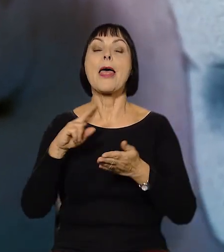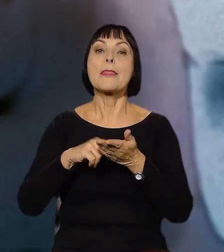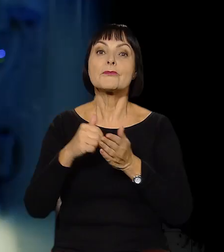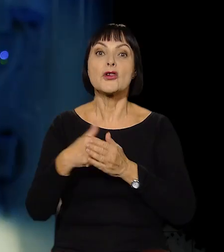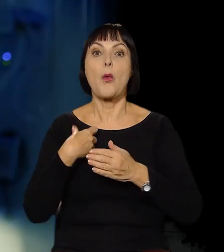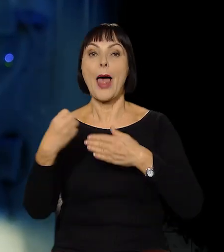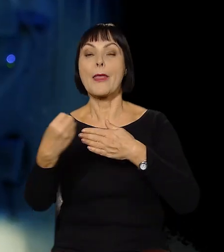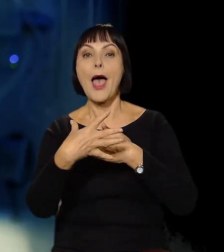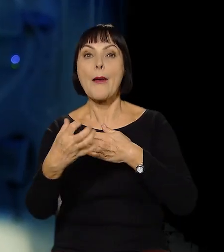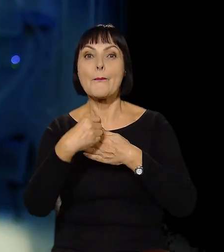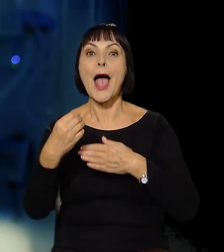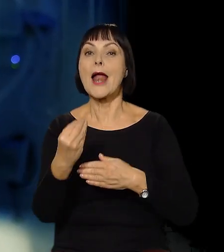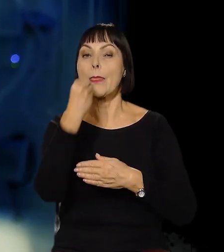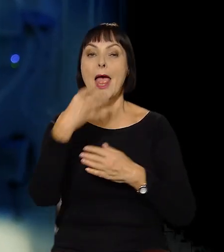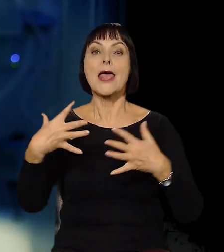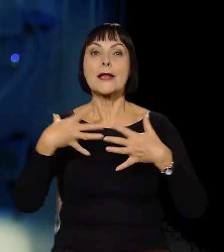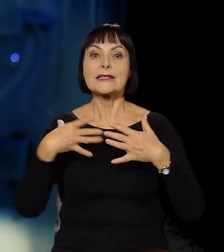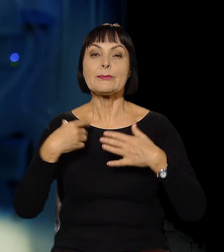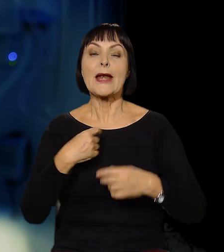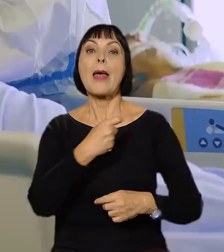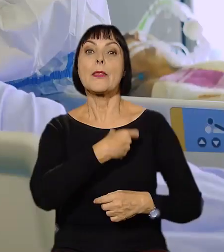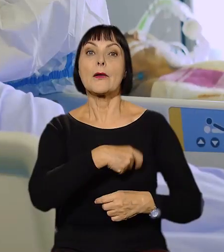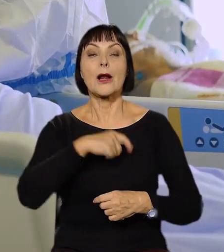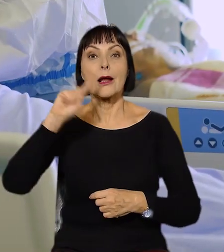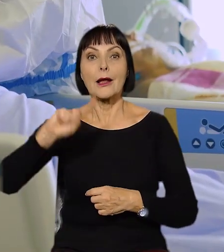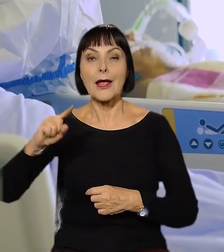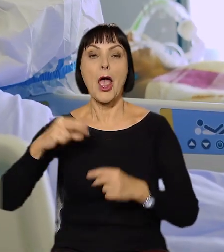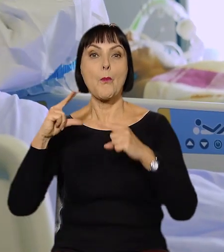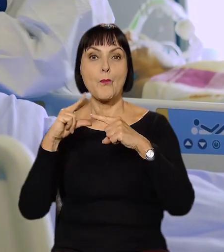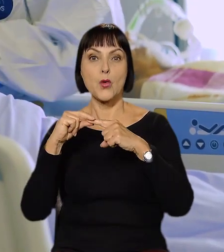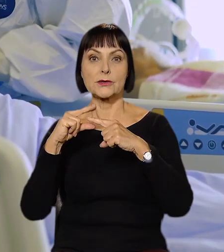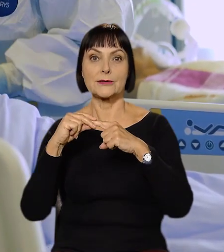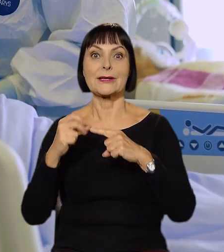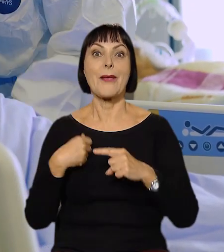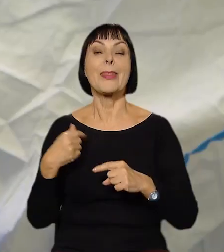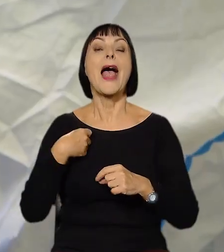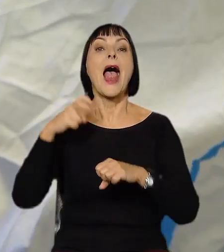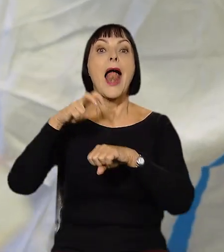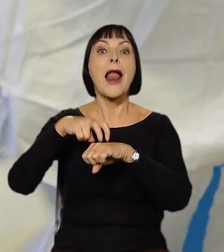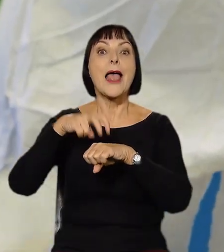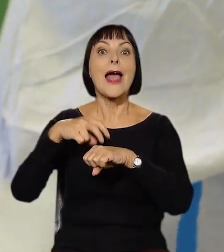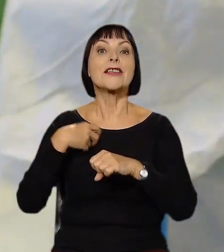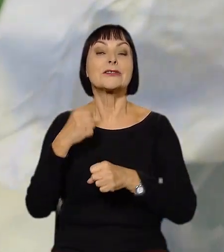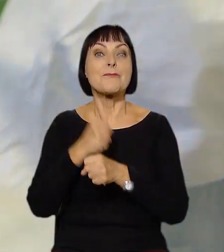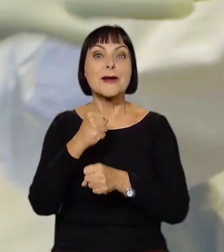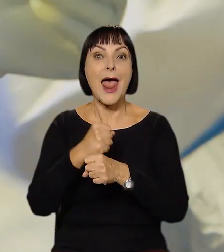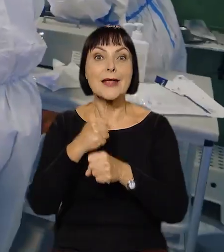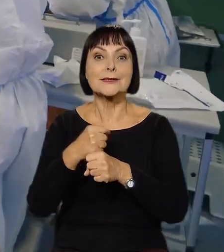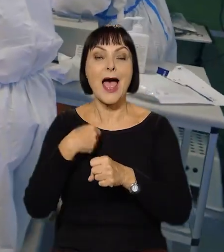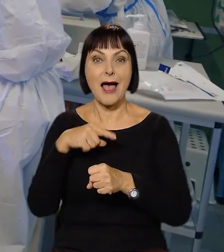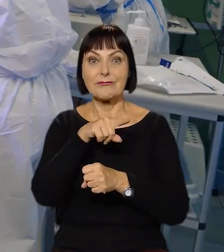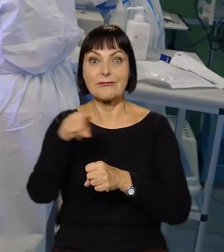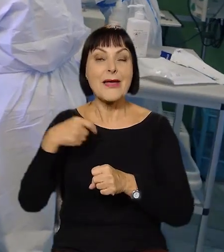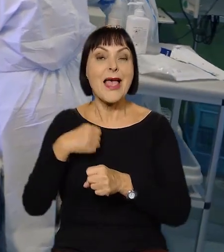aparatów RTG, respiratorów, kardiomonitorów czy pulsoksymetrów. Personel medyczny pracujący na pierwszej